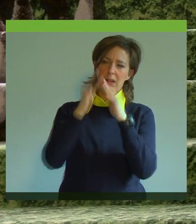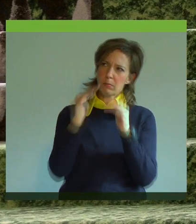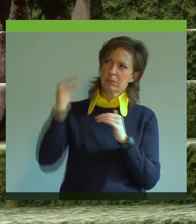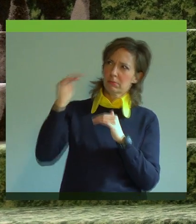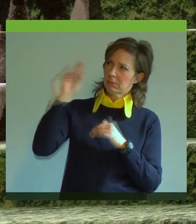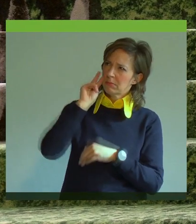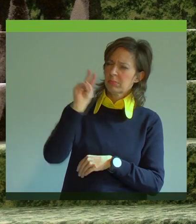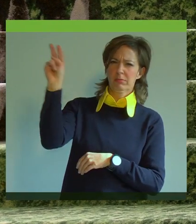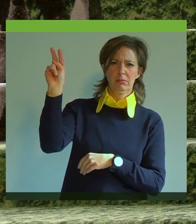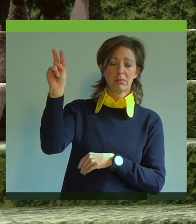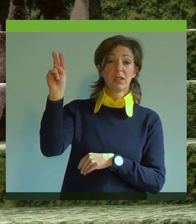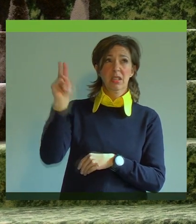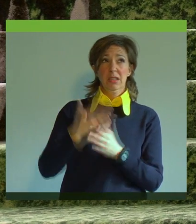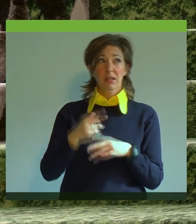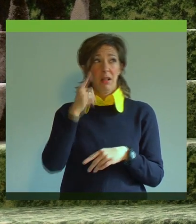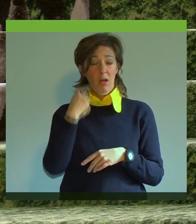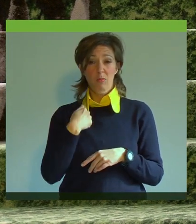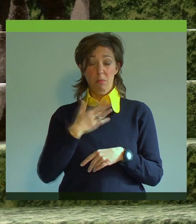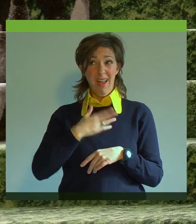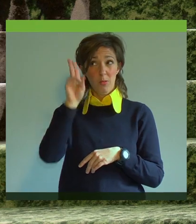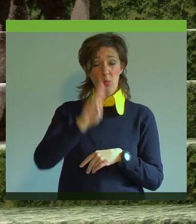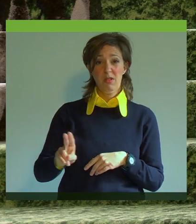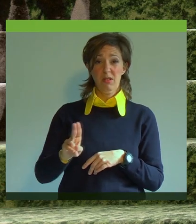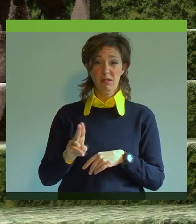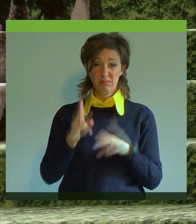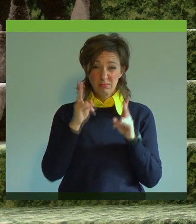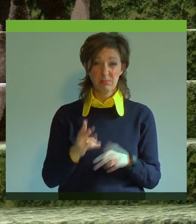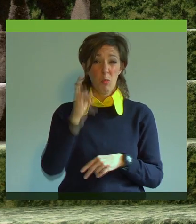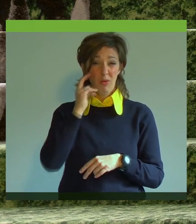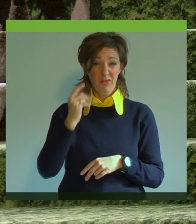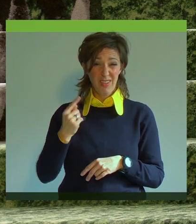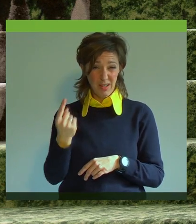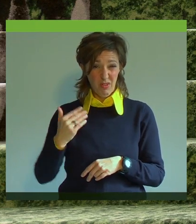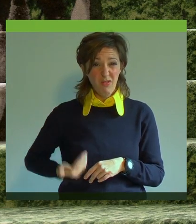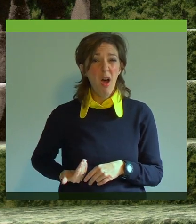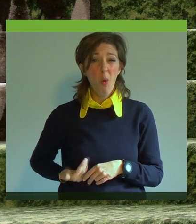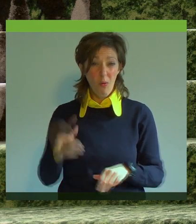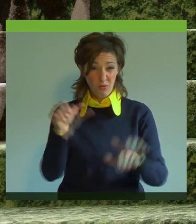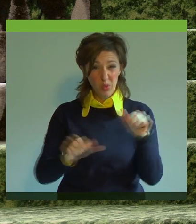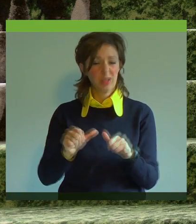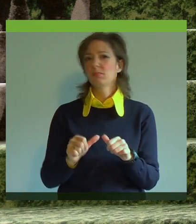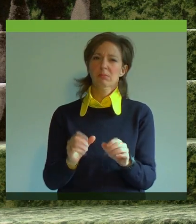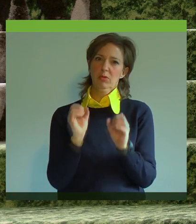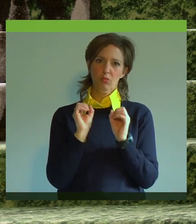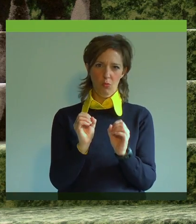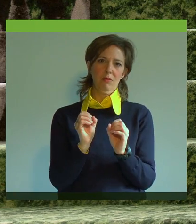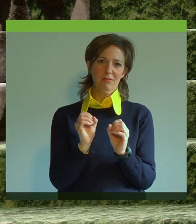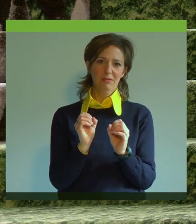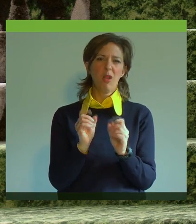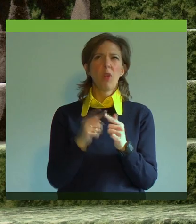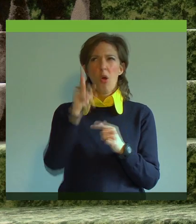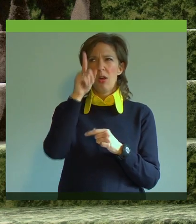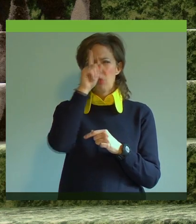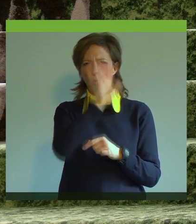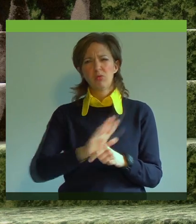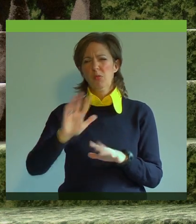höheren akademischen Grade kommt. Also soweit ich weiß, gibt es bei mir an der Uni nicht eine weibliche Professur in Physik. Ich glaube auch deutschlandweit